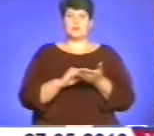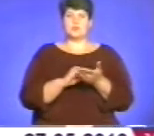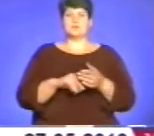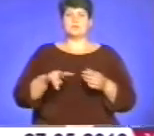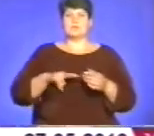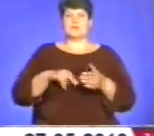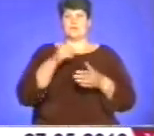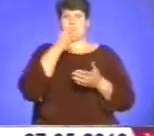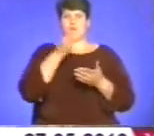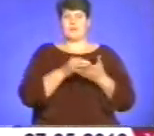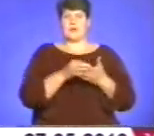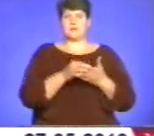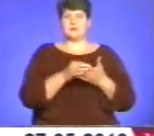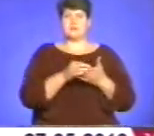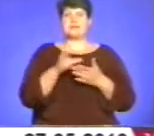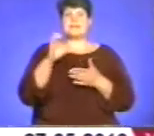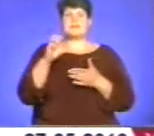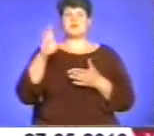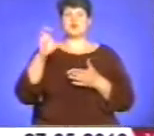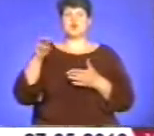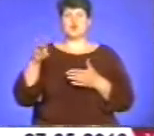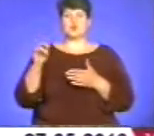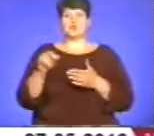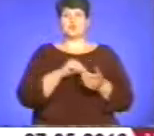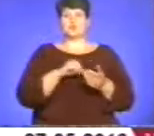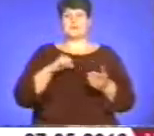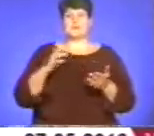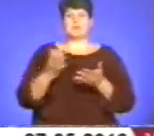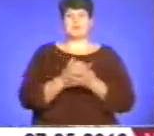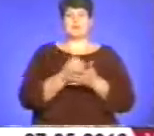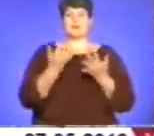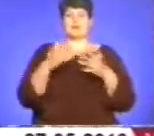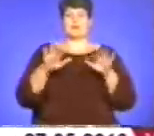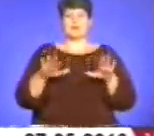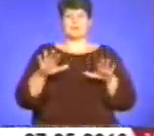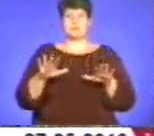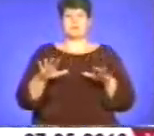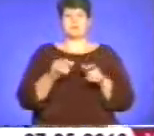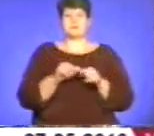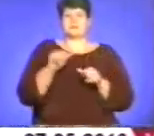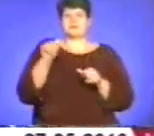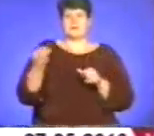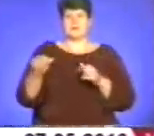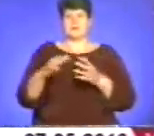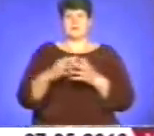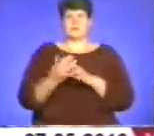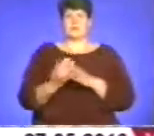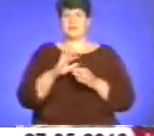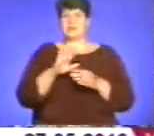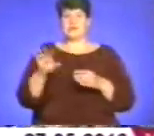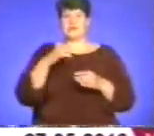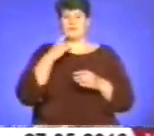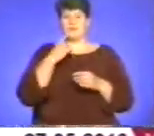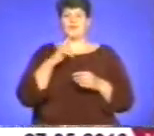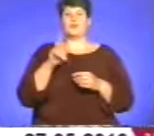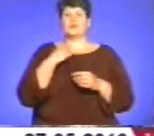відповідальності. Степан Сторожук тим часом самостійно знайшов кілька місць для сміттєзвалища за межами села. Він не опускає рук